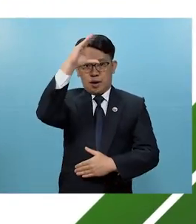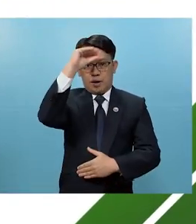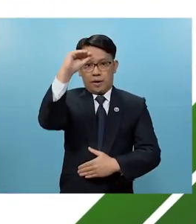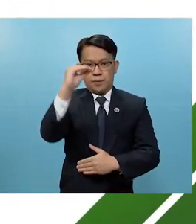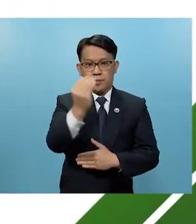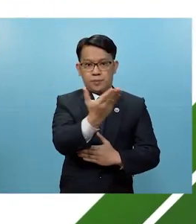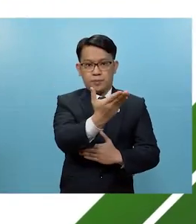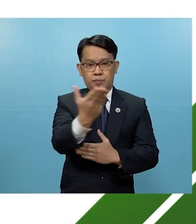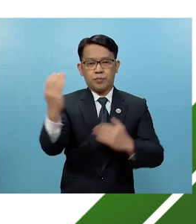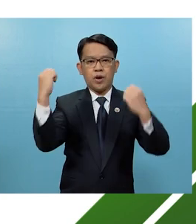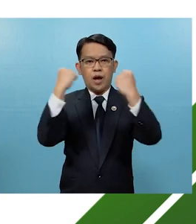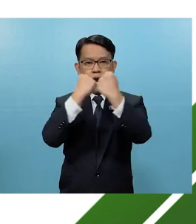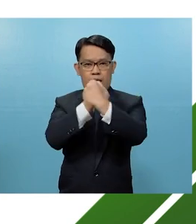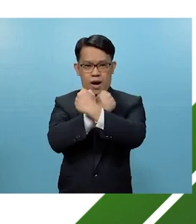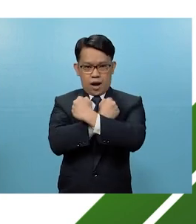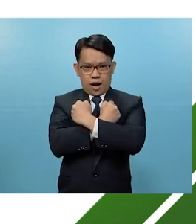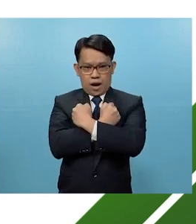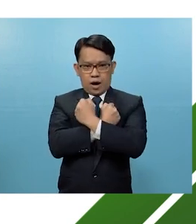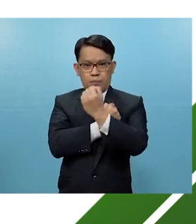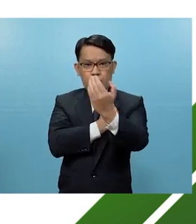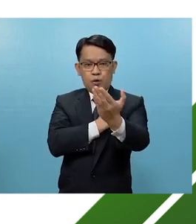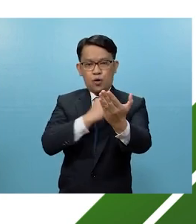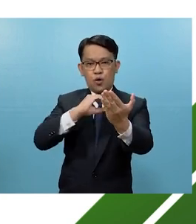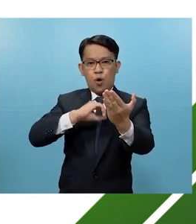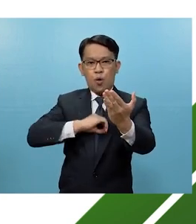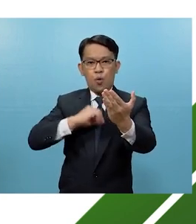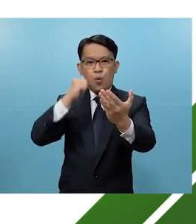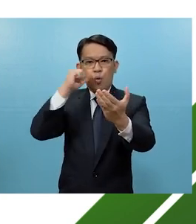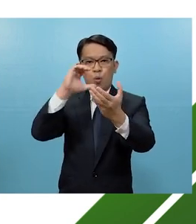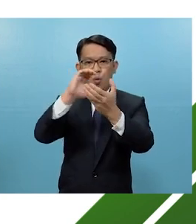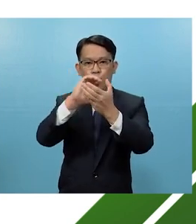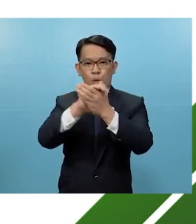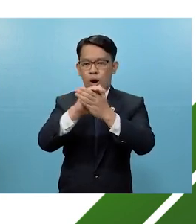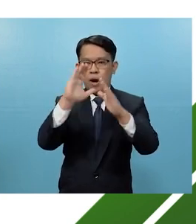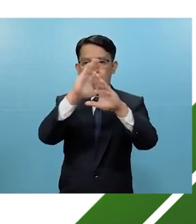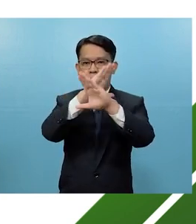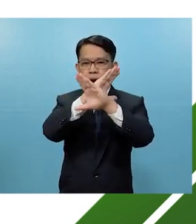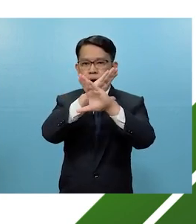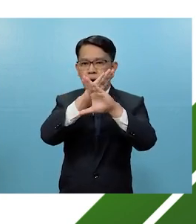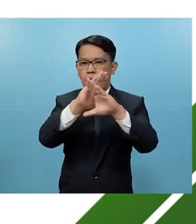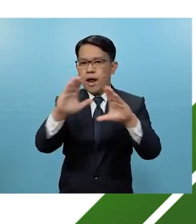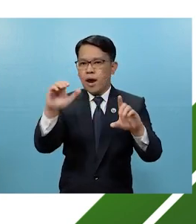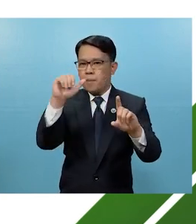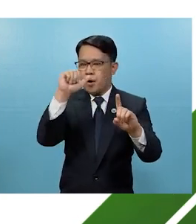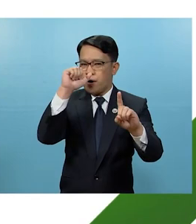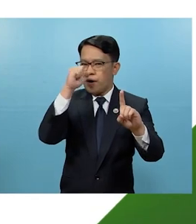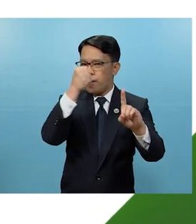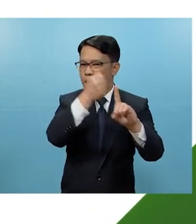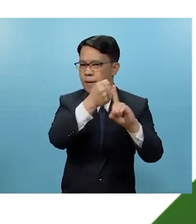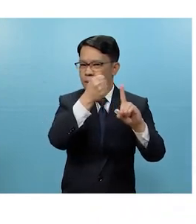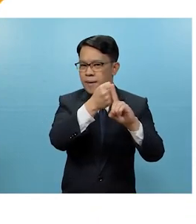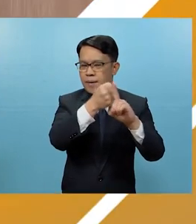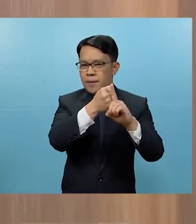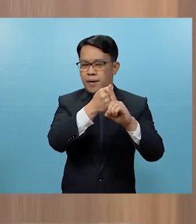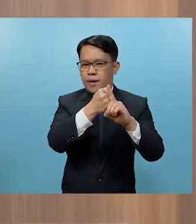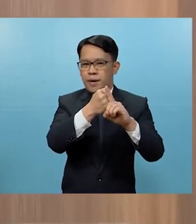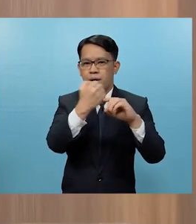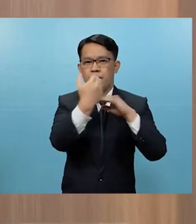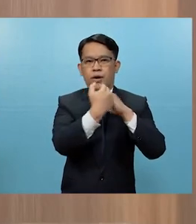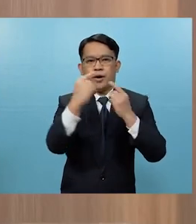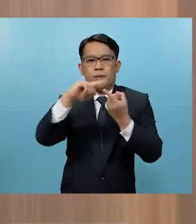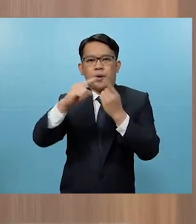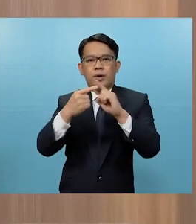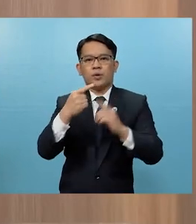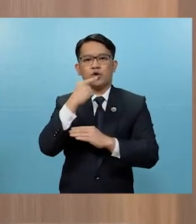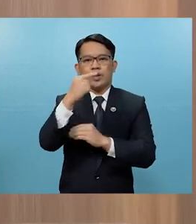ibigin ninyo ang inyo-inyong asawa at huwag silang pagmalupitan Mga kaibigan